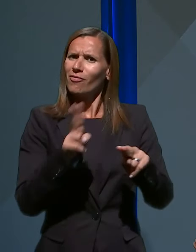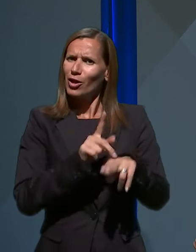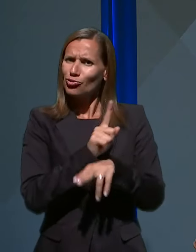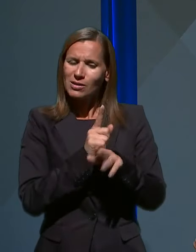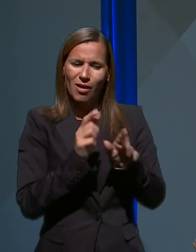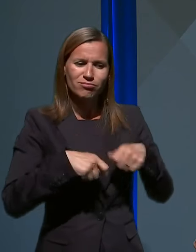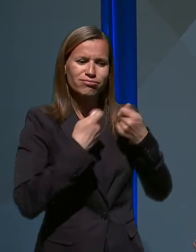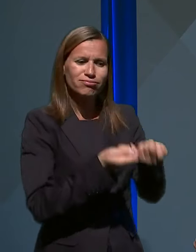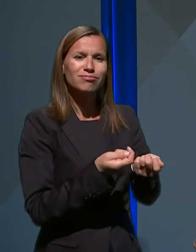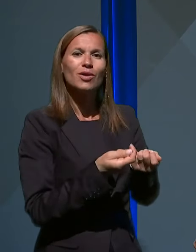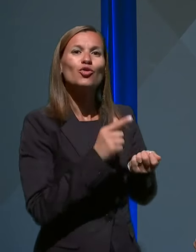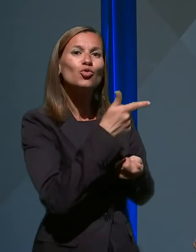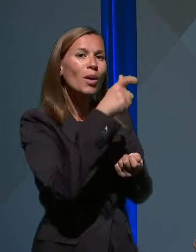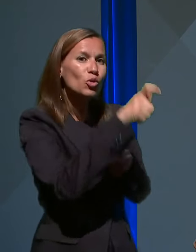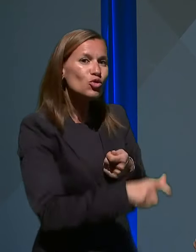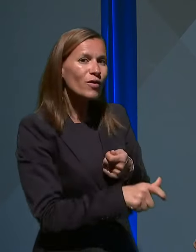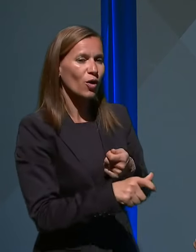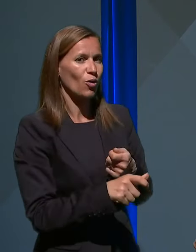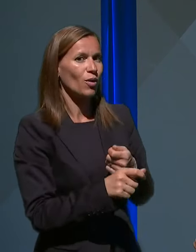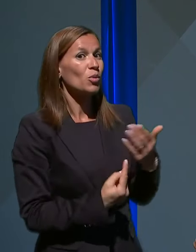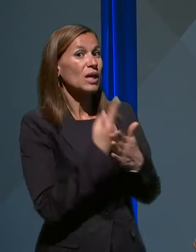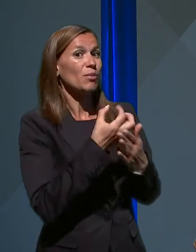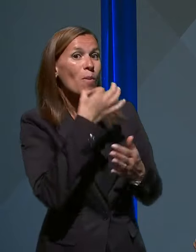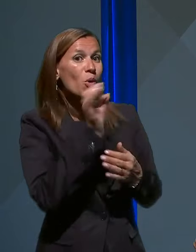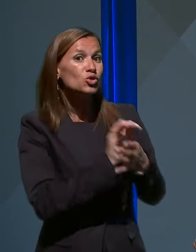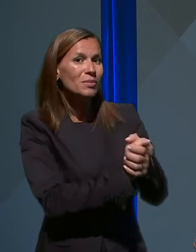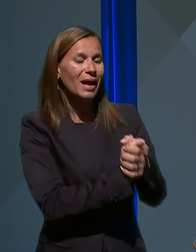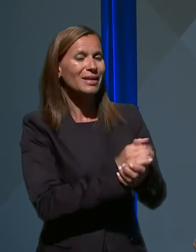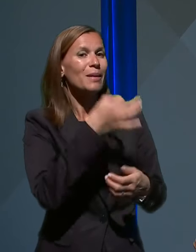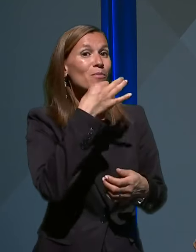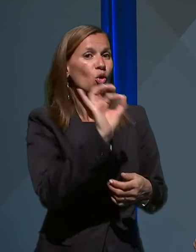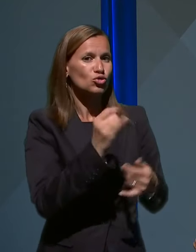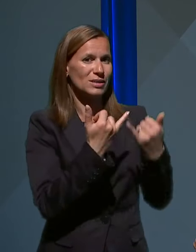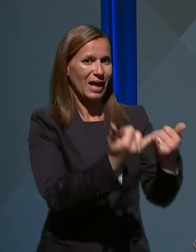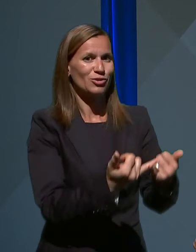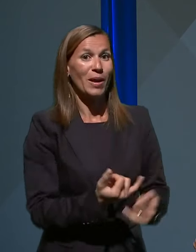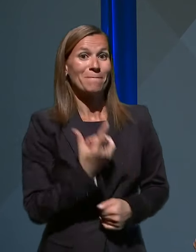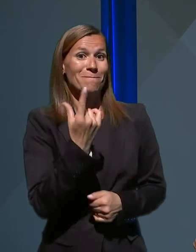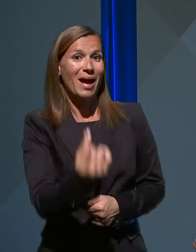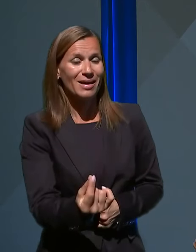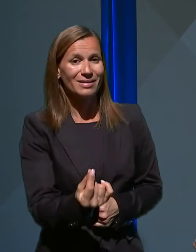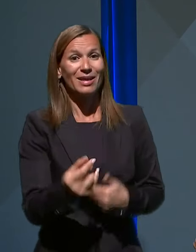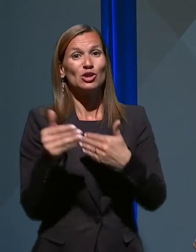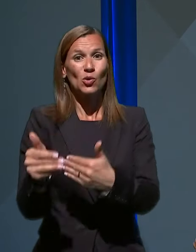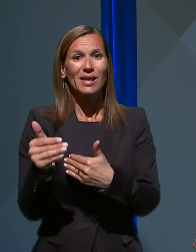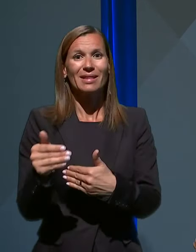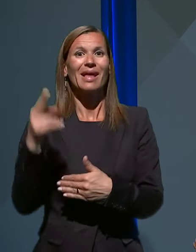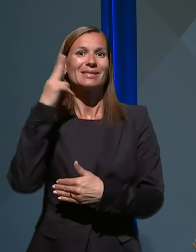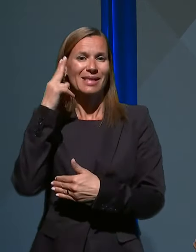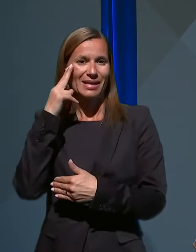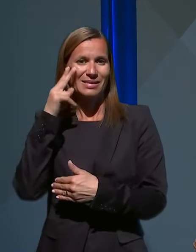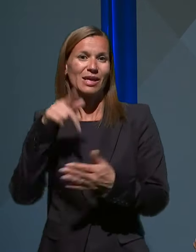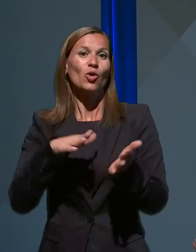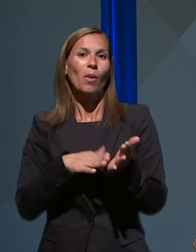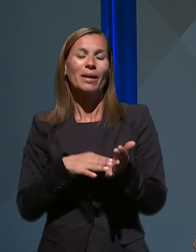da postanemo boljši prijatelji, boljši starši in partnerji, boljši sosedje in znanci, skratka boljši